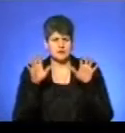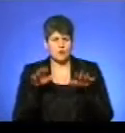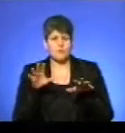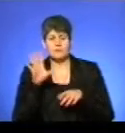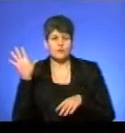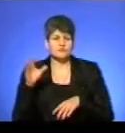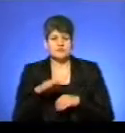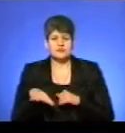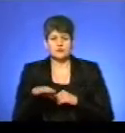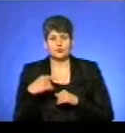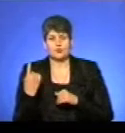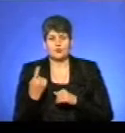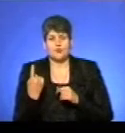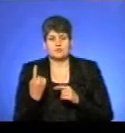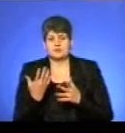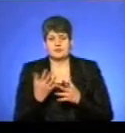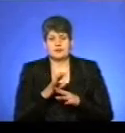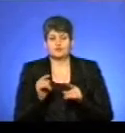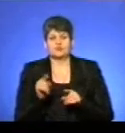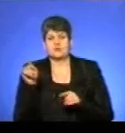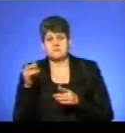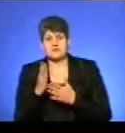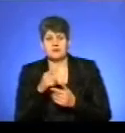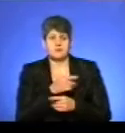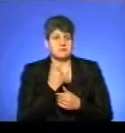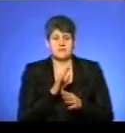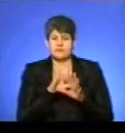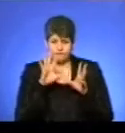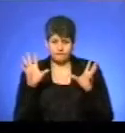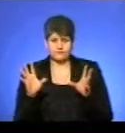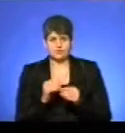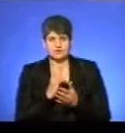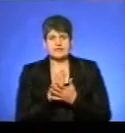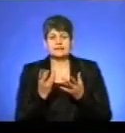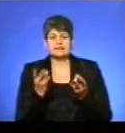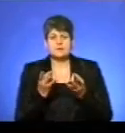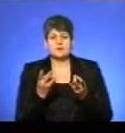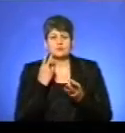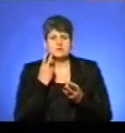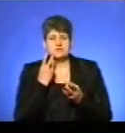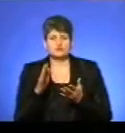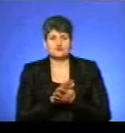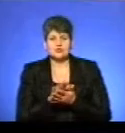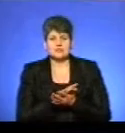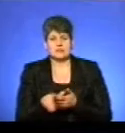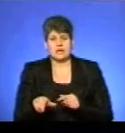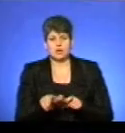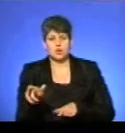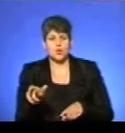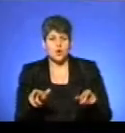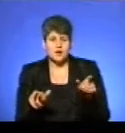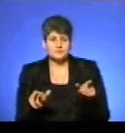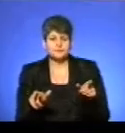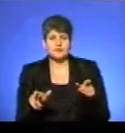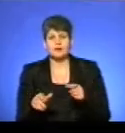області, не так, що там в одному районі є, а в нічому немає. Треба приймати рішення і постійно чистити ці дороги, по-перше.